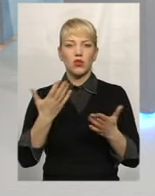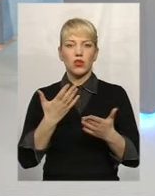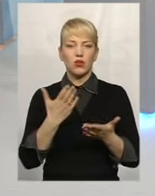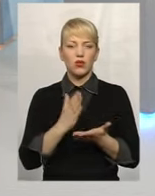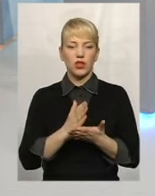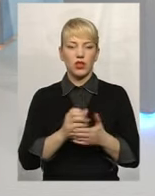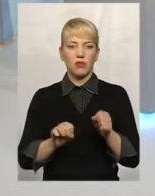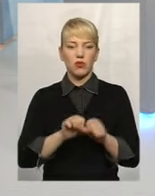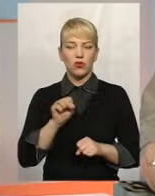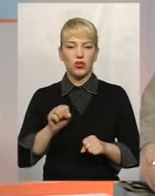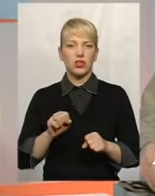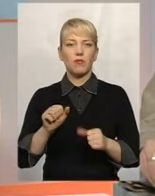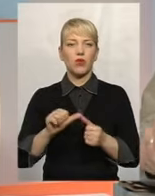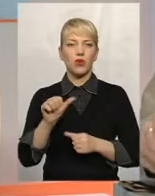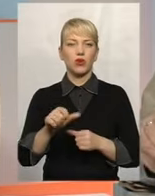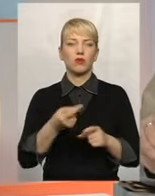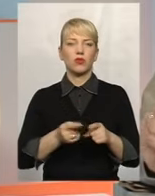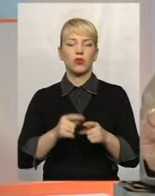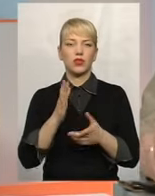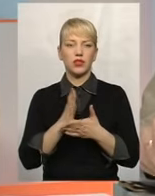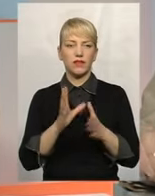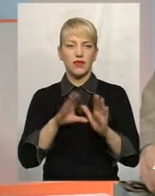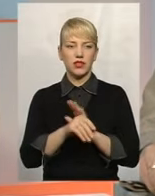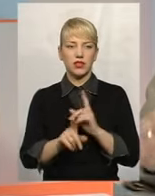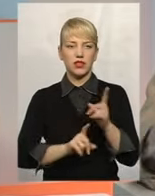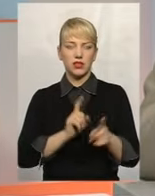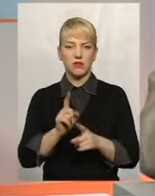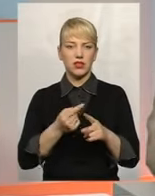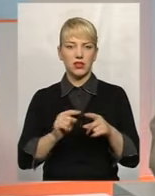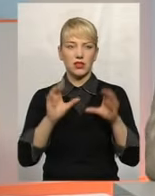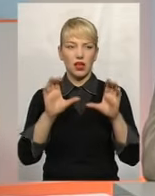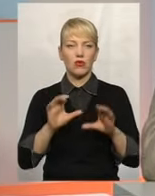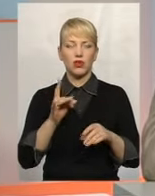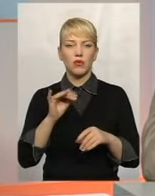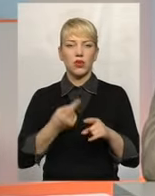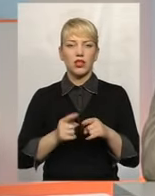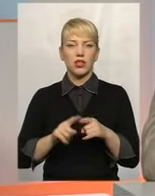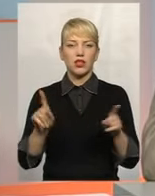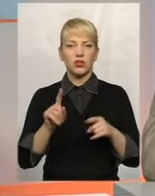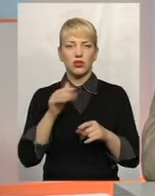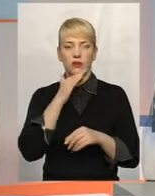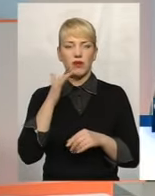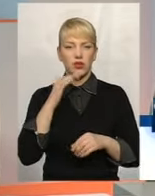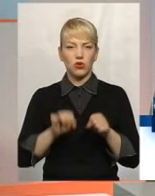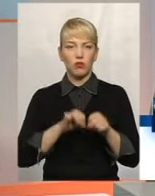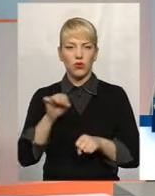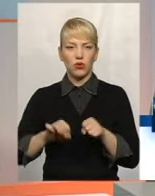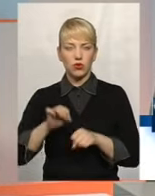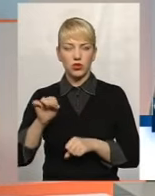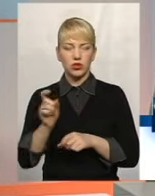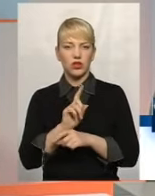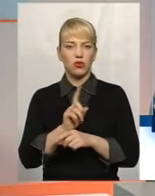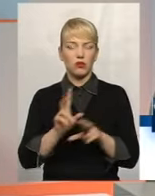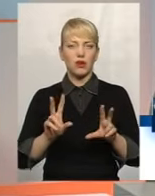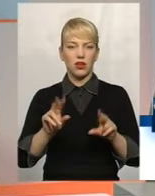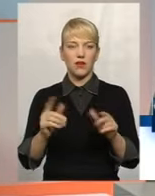Крім того, були внесені зміни ще в закон про те, що дуже часто порушуються норми і